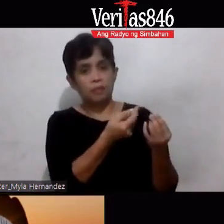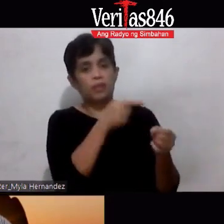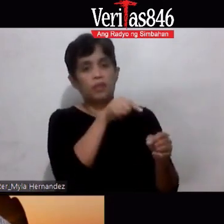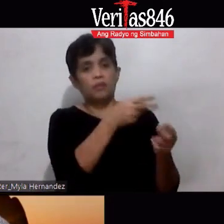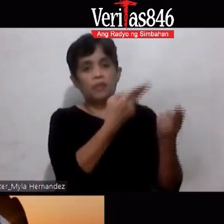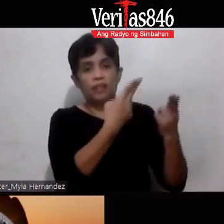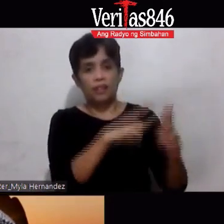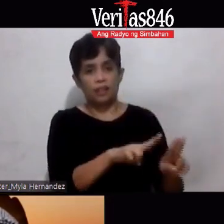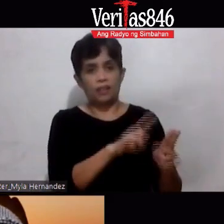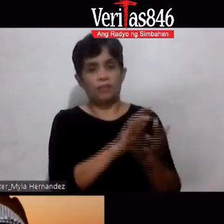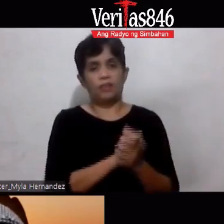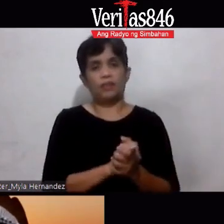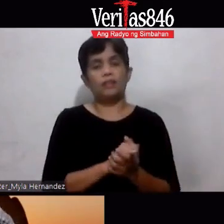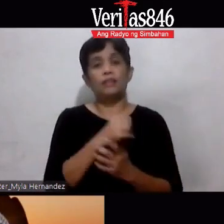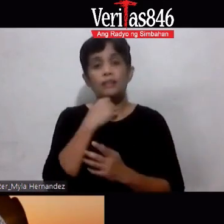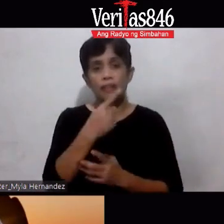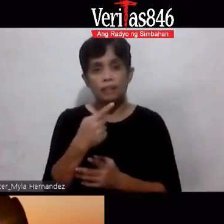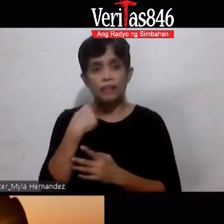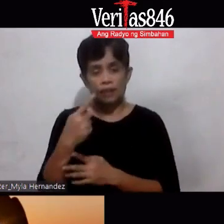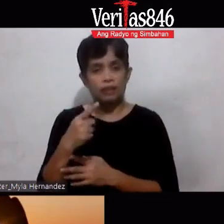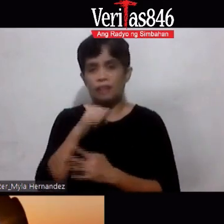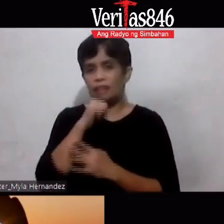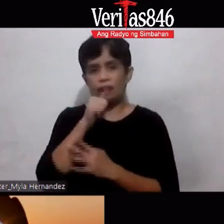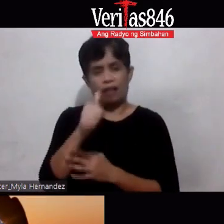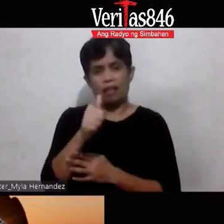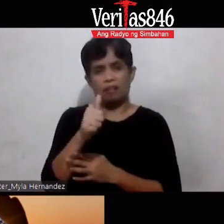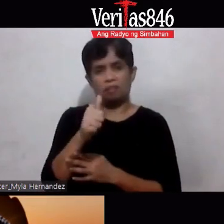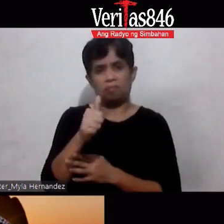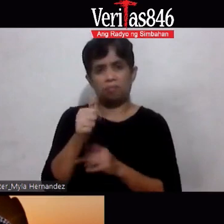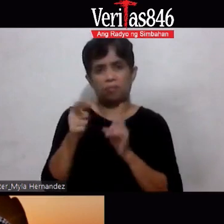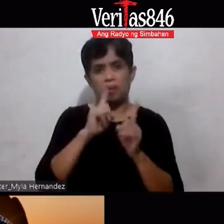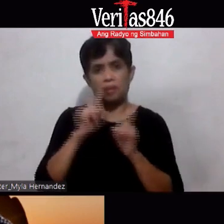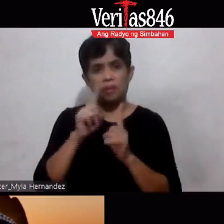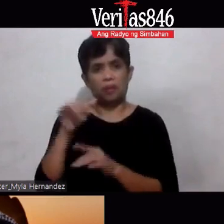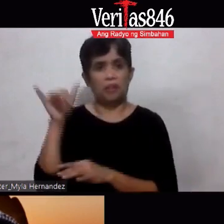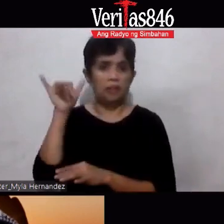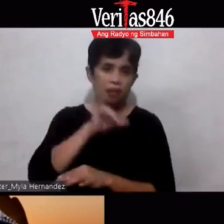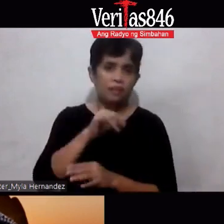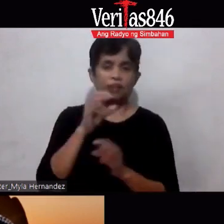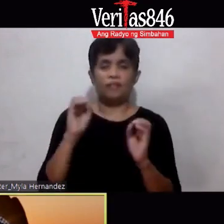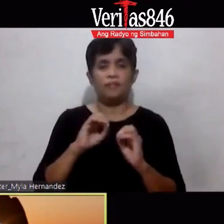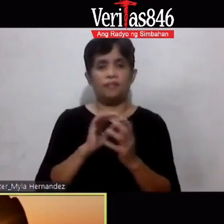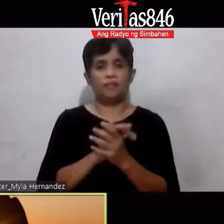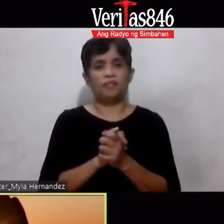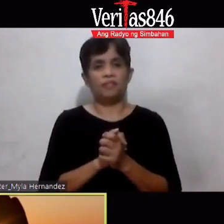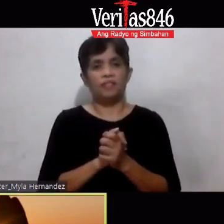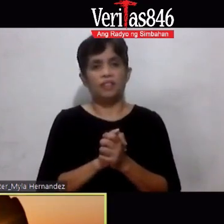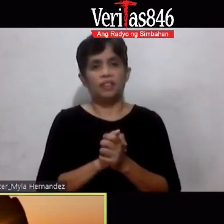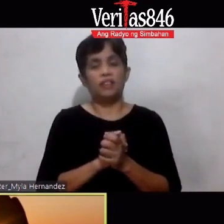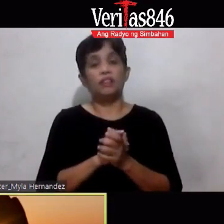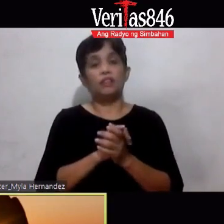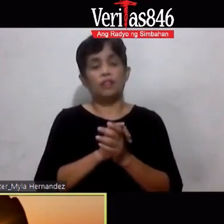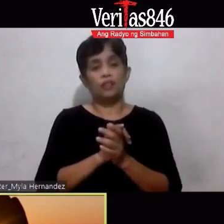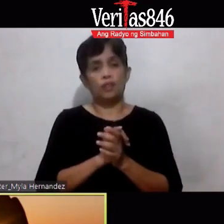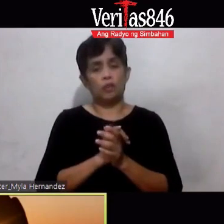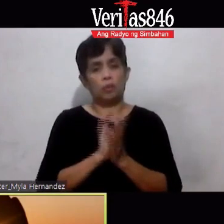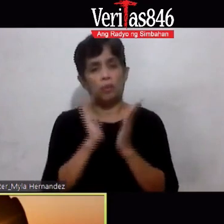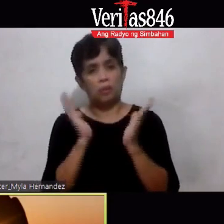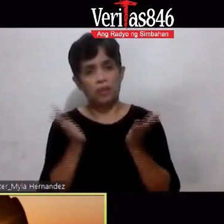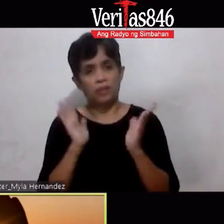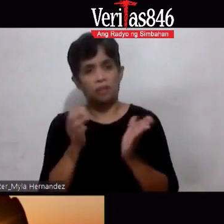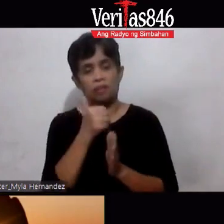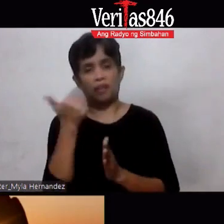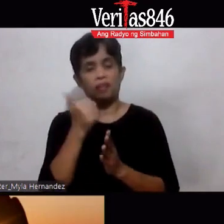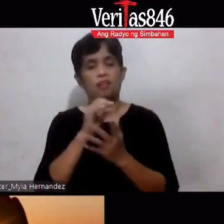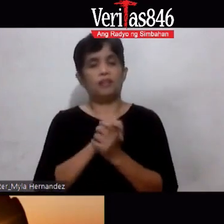sinasabi nila Ito Hindi naman ito Usapang Lasing O usapang Ano paman Kwentong Kutsero Or what